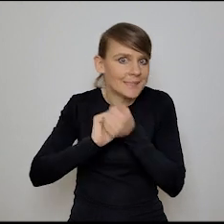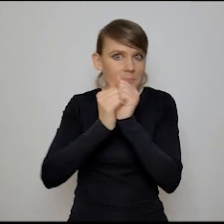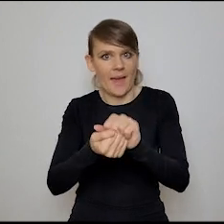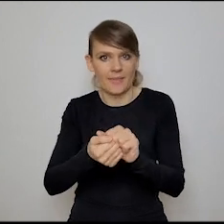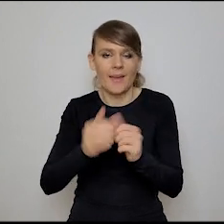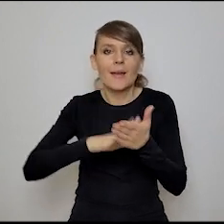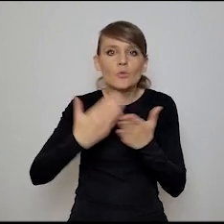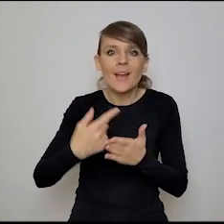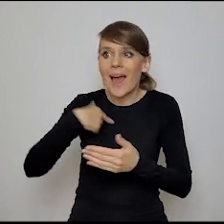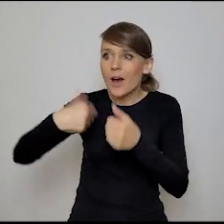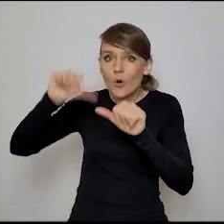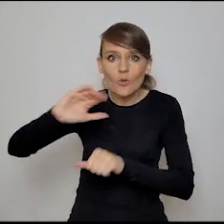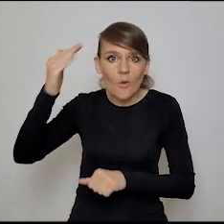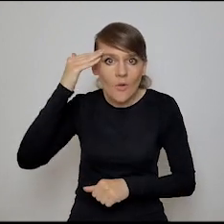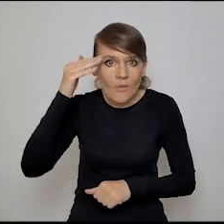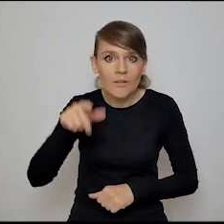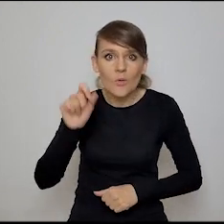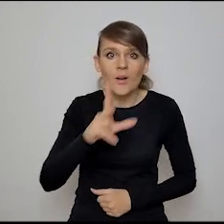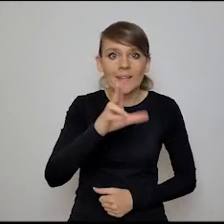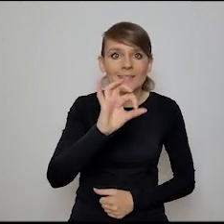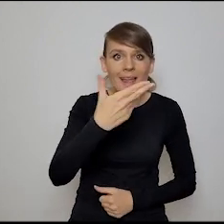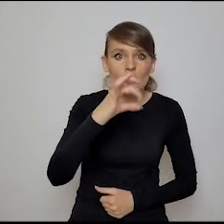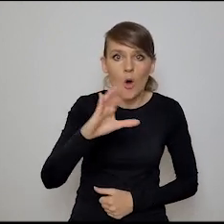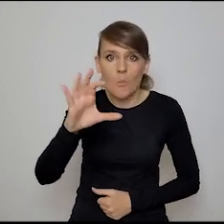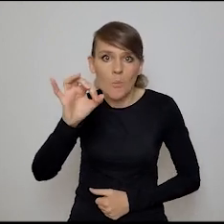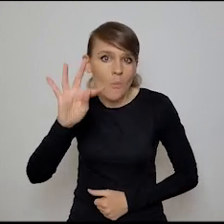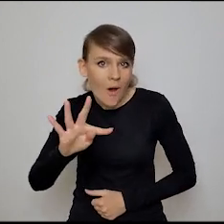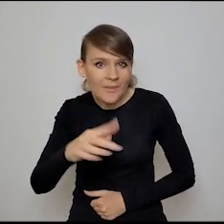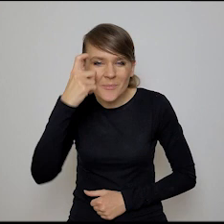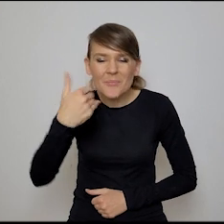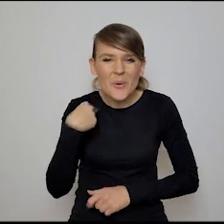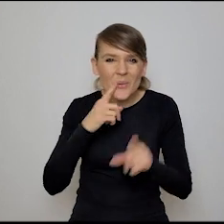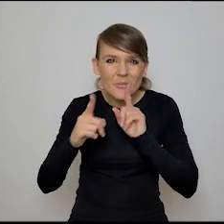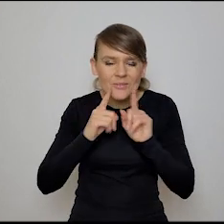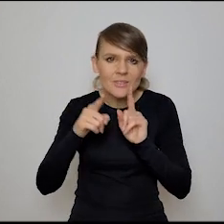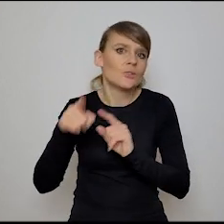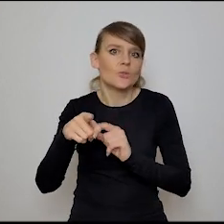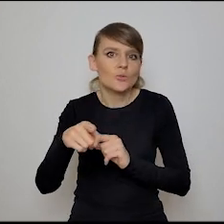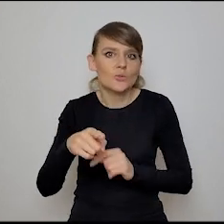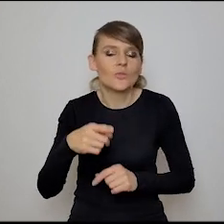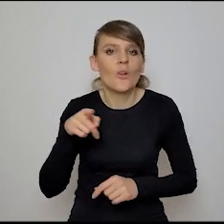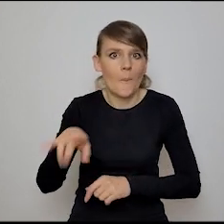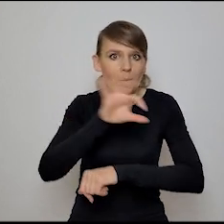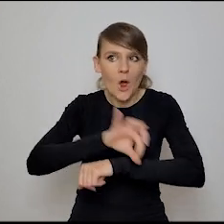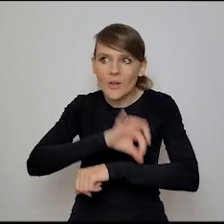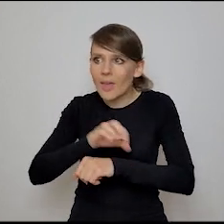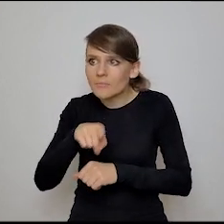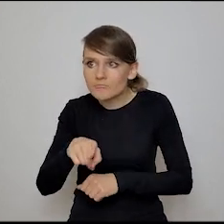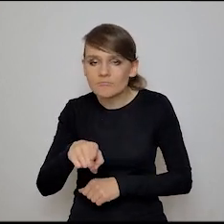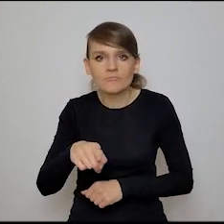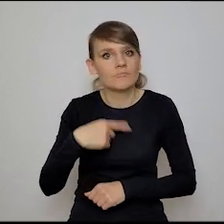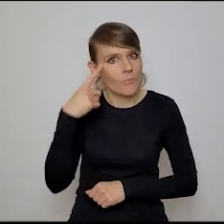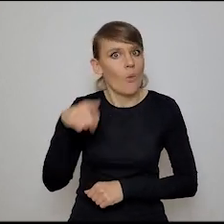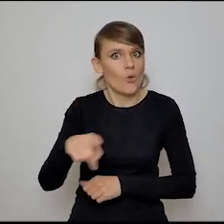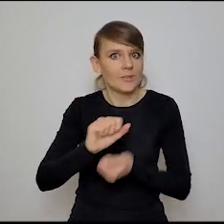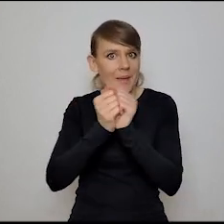dla mnie, jak ja się dowiedziałam w zeszłym roku, że są ksenoboty, o które pamiętam, że kiedyś sobie gadaliśmy, czyli te takie artificial life projekty, to dla mnie to jest